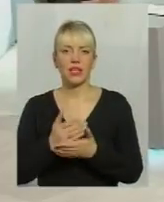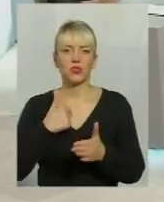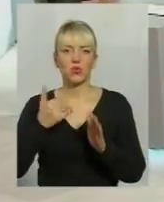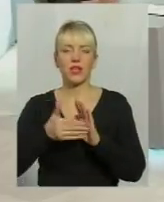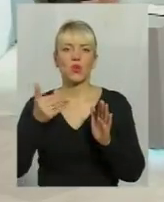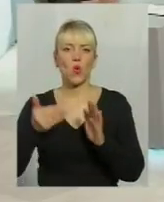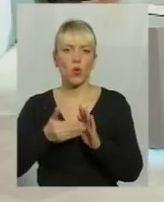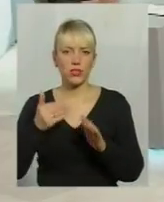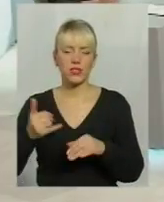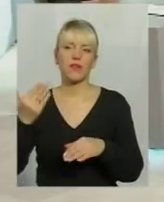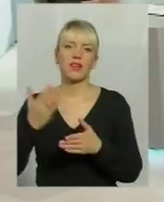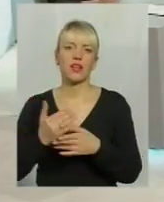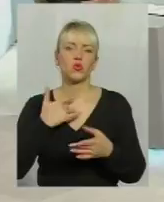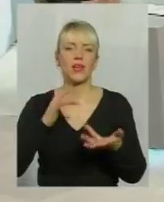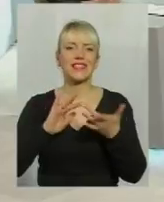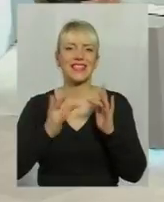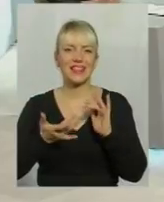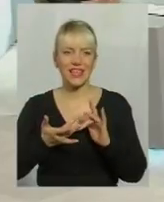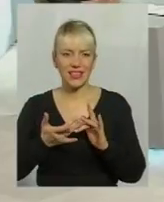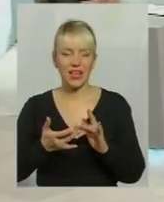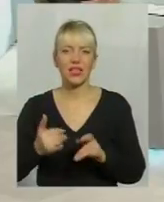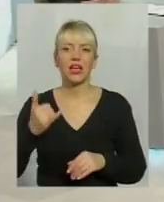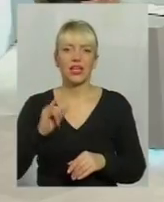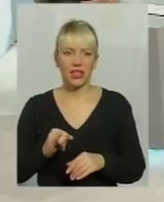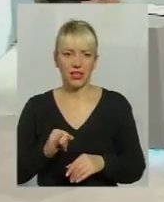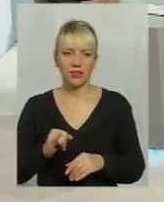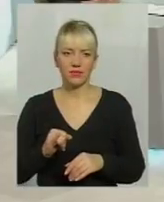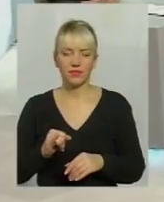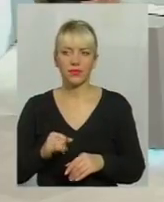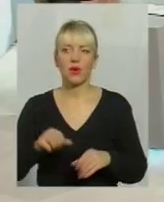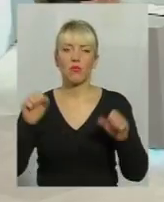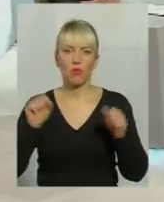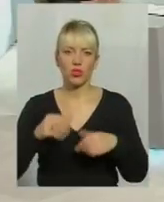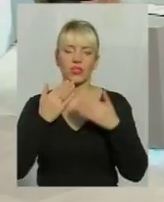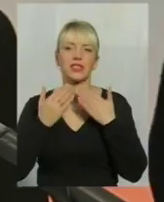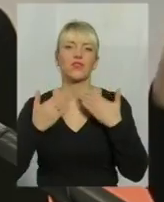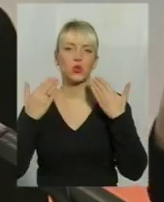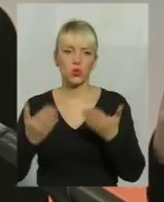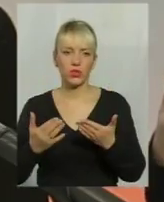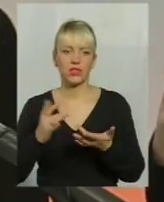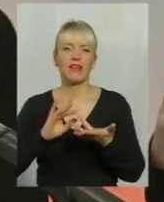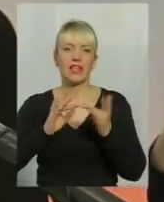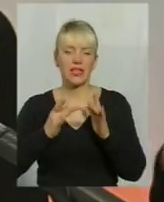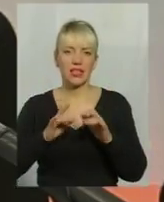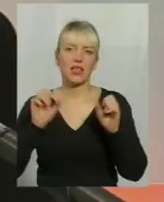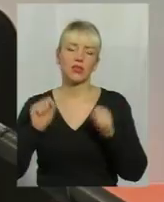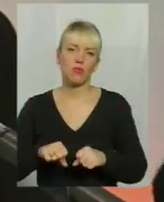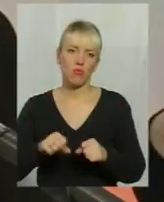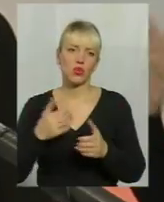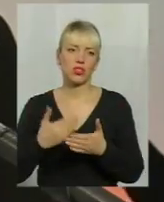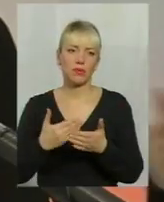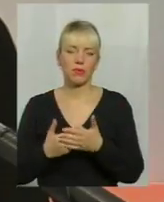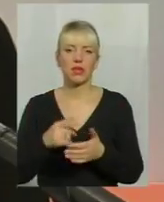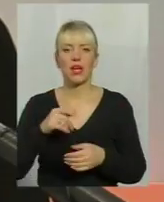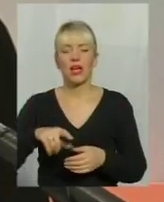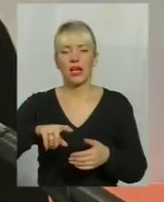є інтернет, все-таки можна звернутися в інтернет, скажімо так, як набрати цього